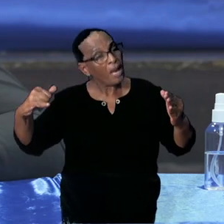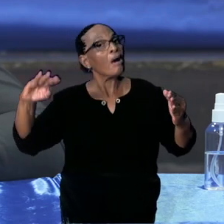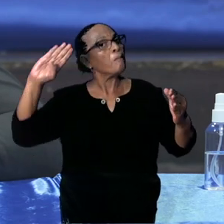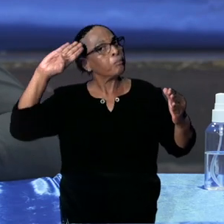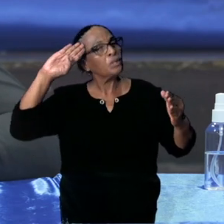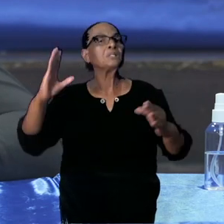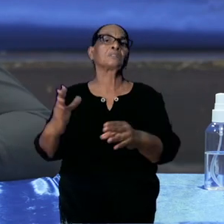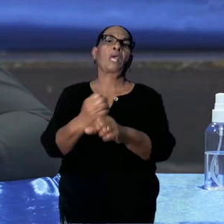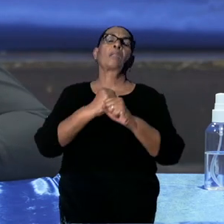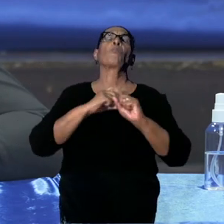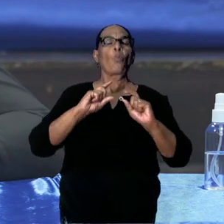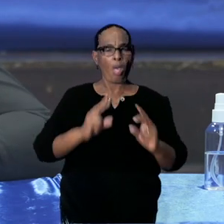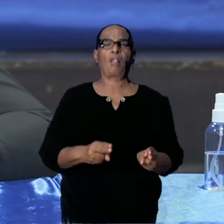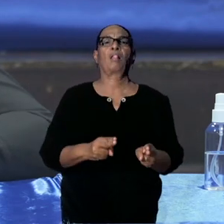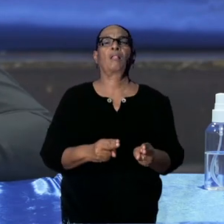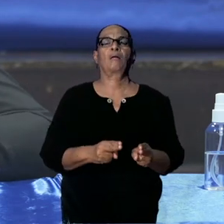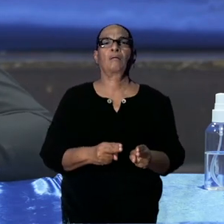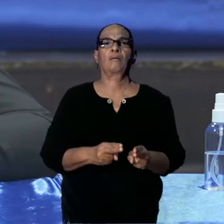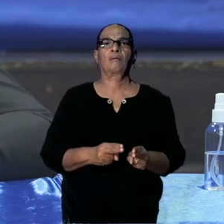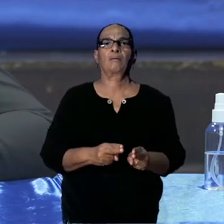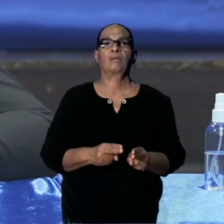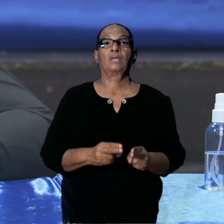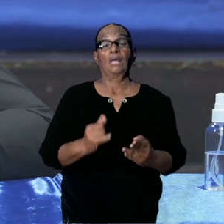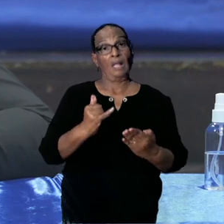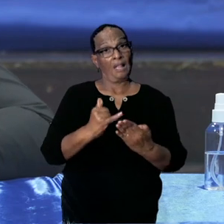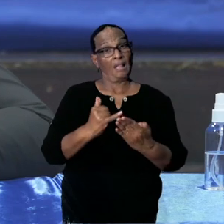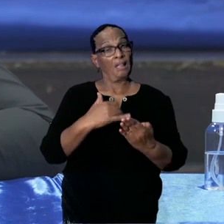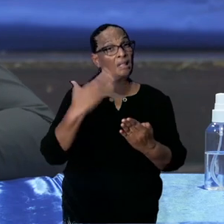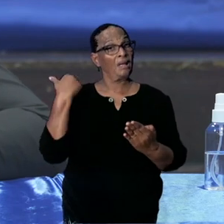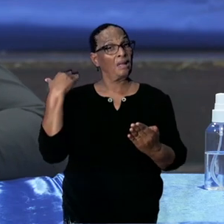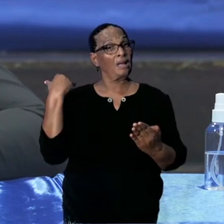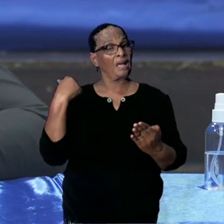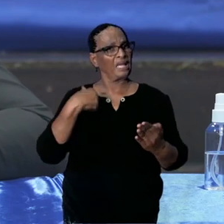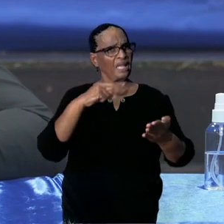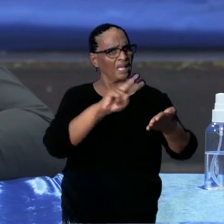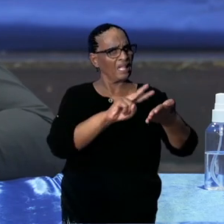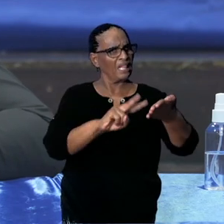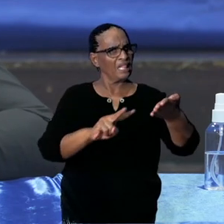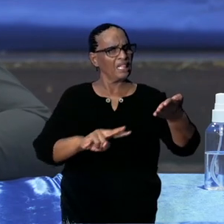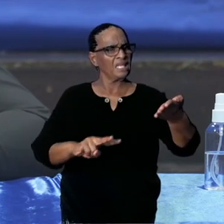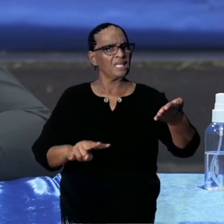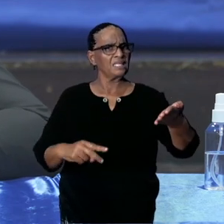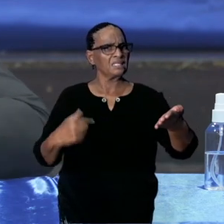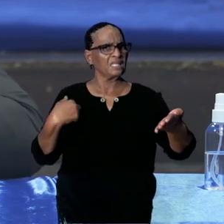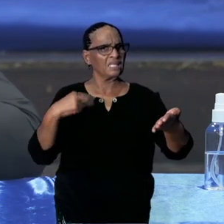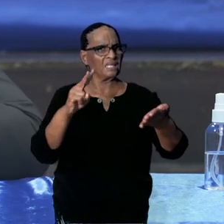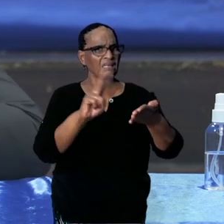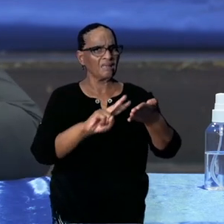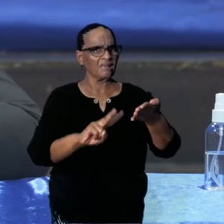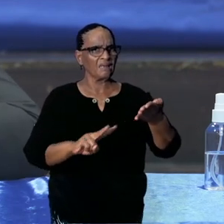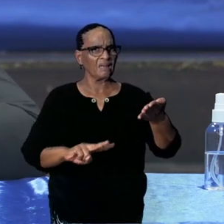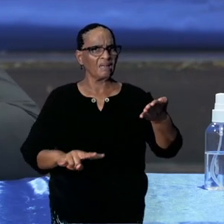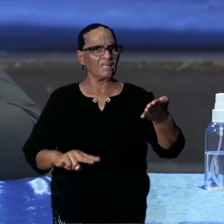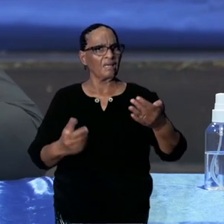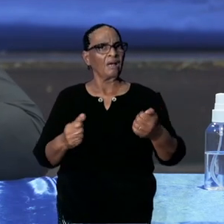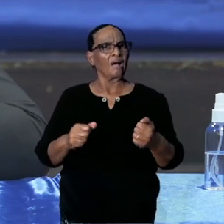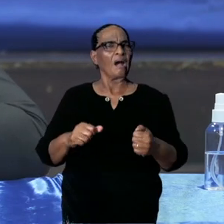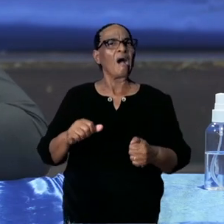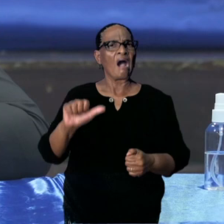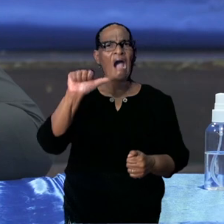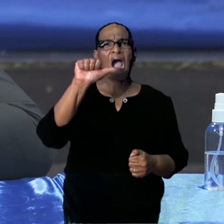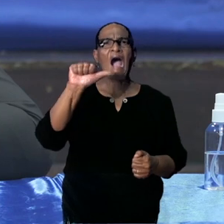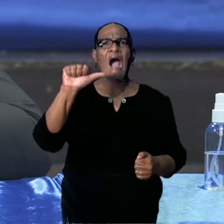Ik vind het, laatst moest ik lezen dat een gerespecteerde advocaat